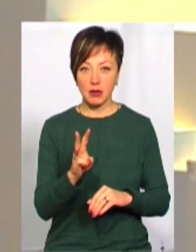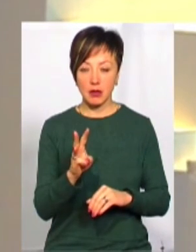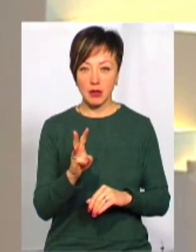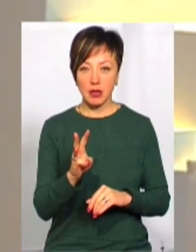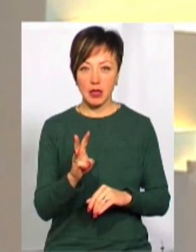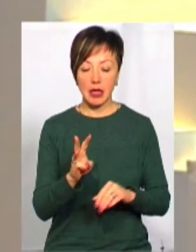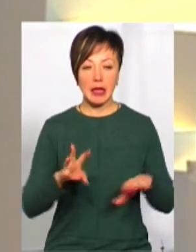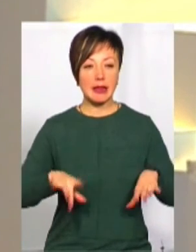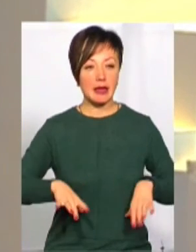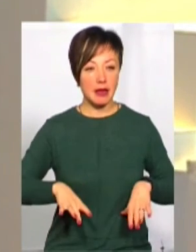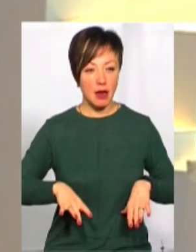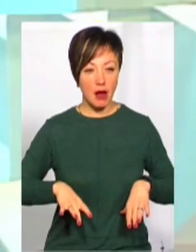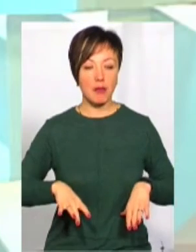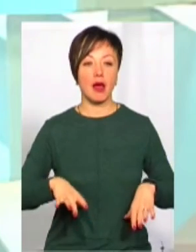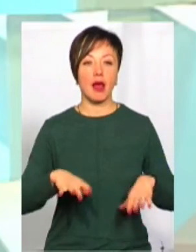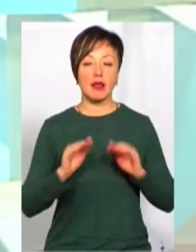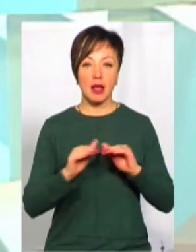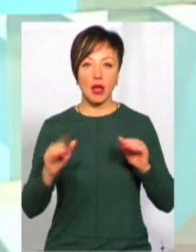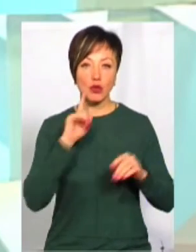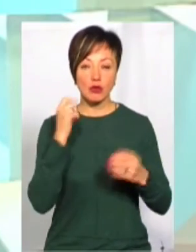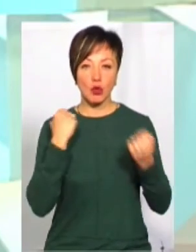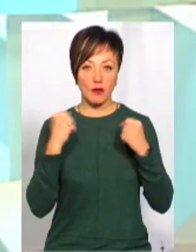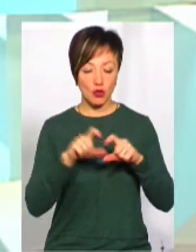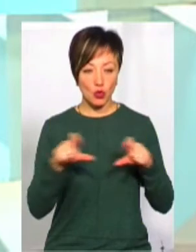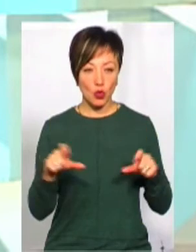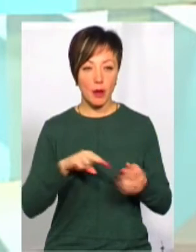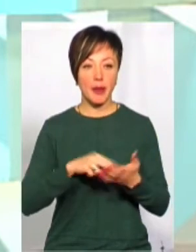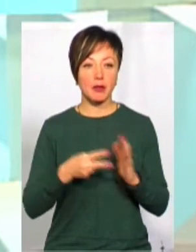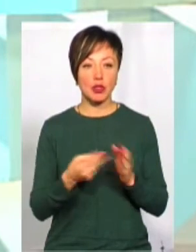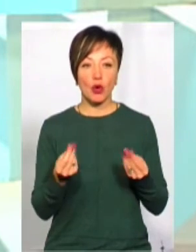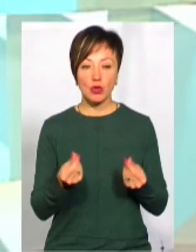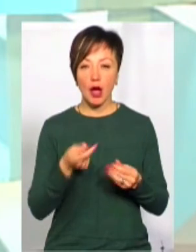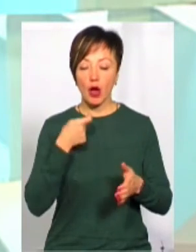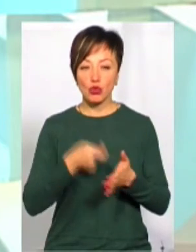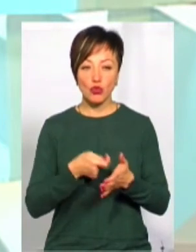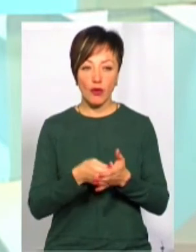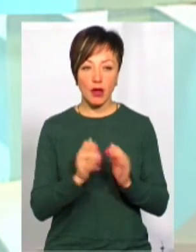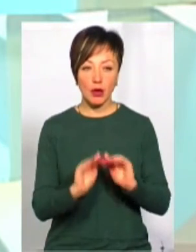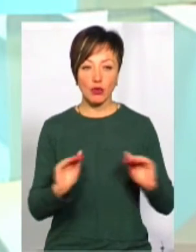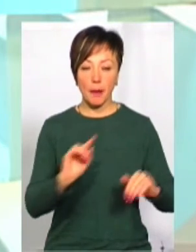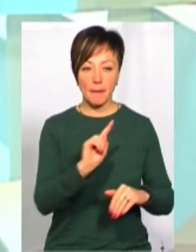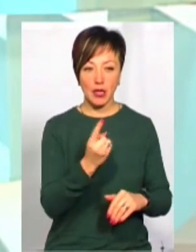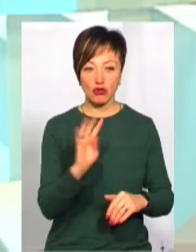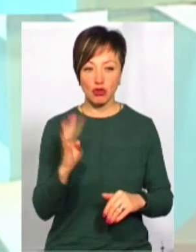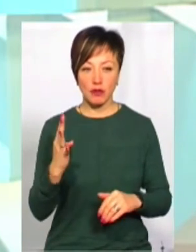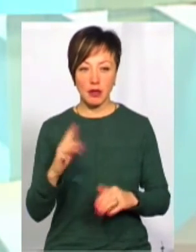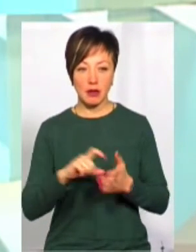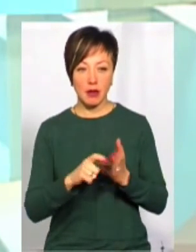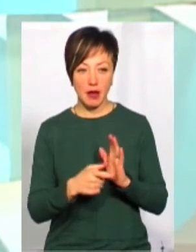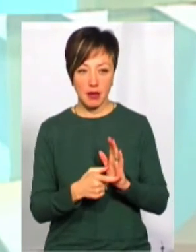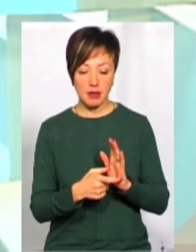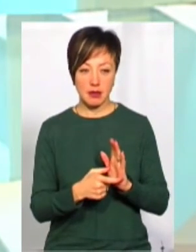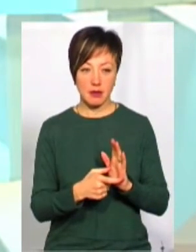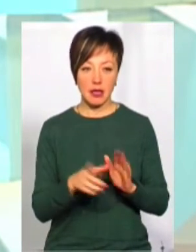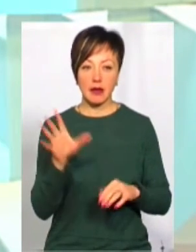тренерам в дитячо-юнацьких спортивних школах. Передбачає кошти на харчування учнів перших-четвертих класів.